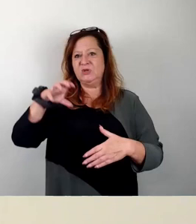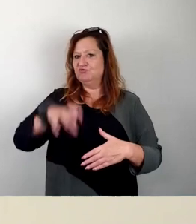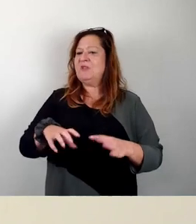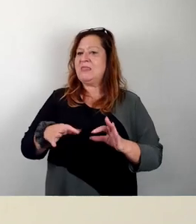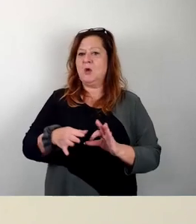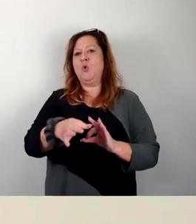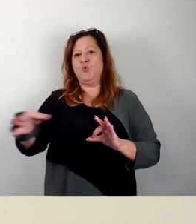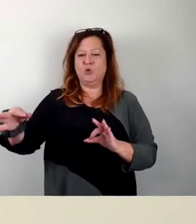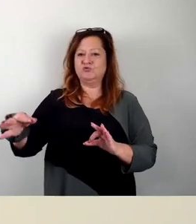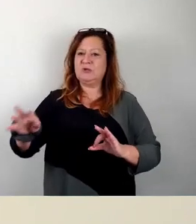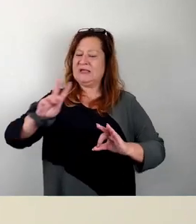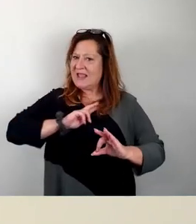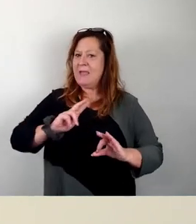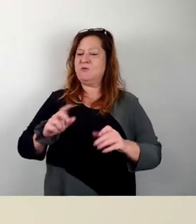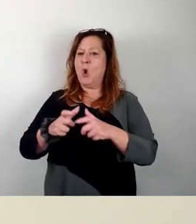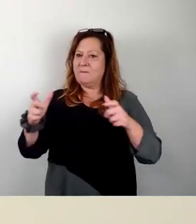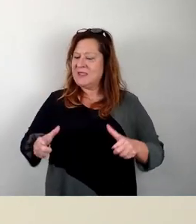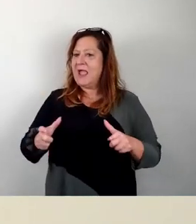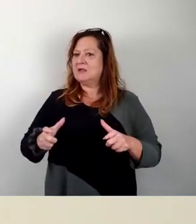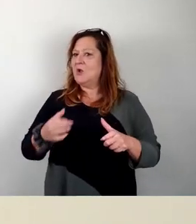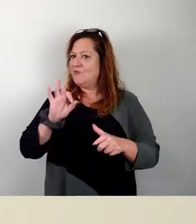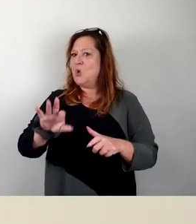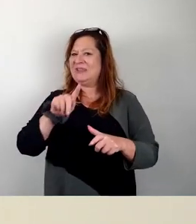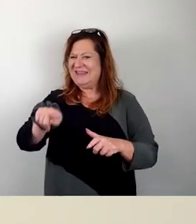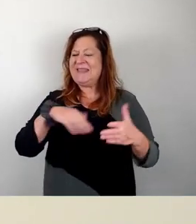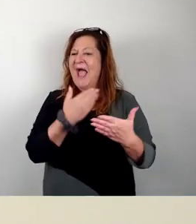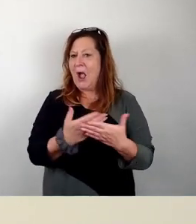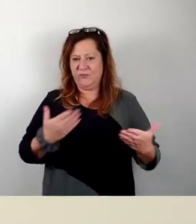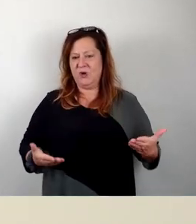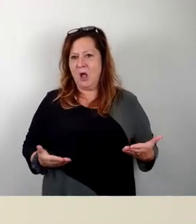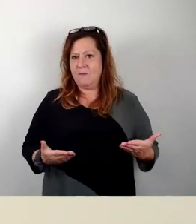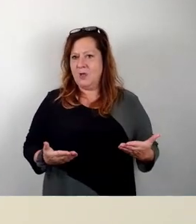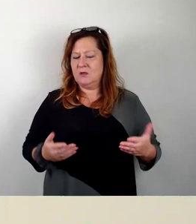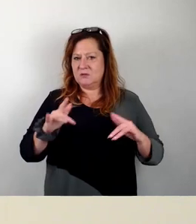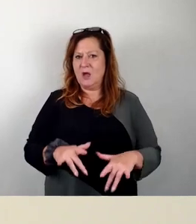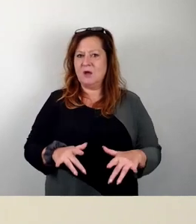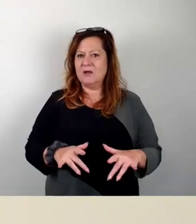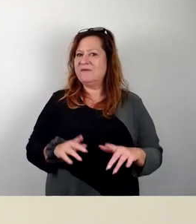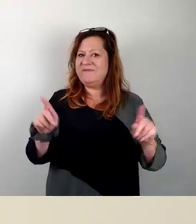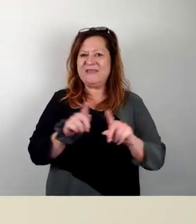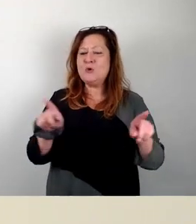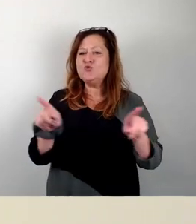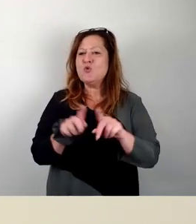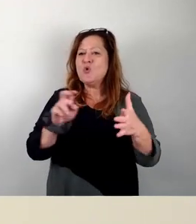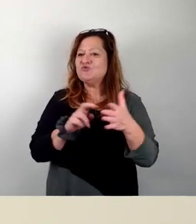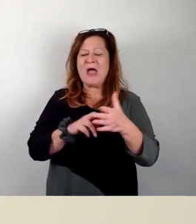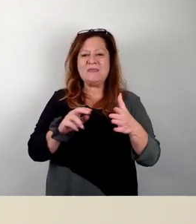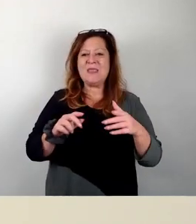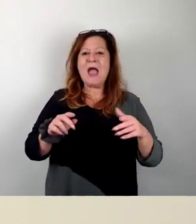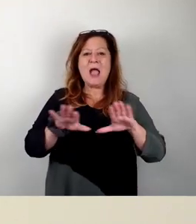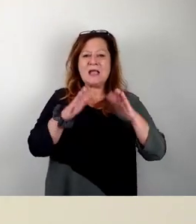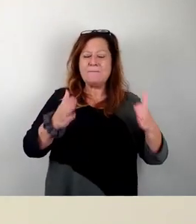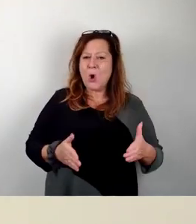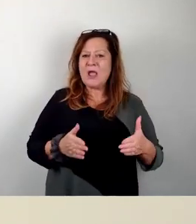für diese Aufgabe zur Verfügung stehen. Insofern wird es rein vom Zustand des Gebäudes und von den Prozessen der Planung und baulichen